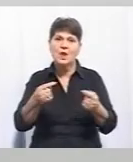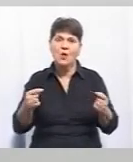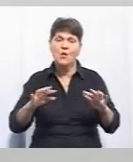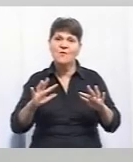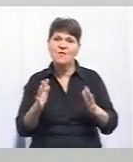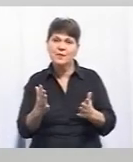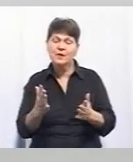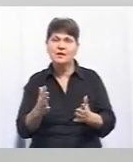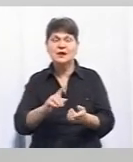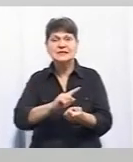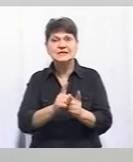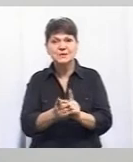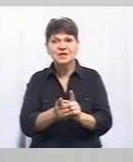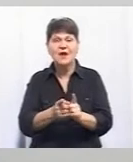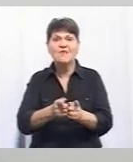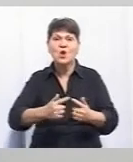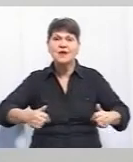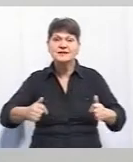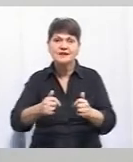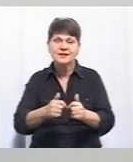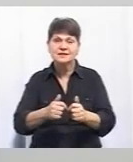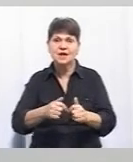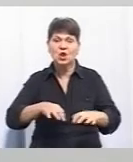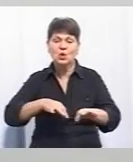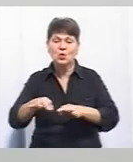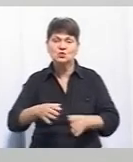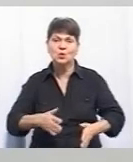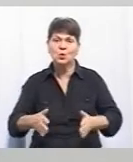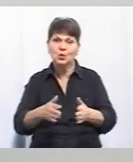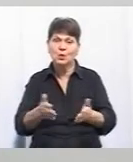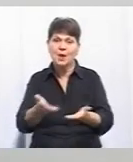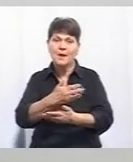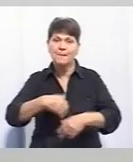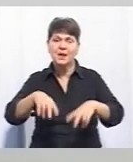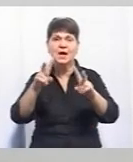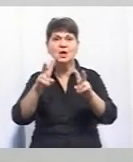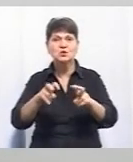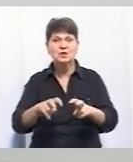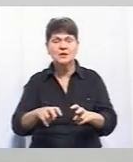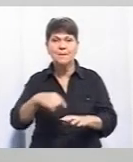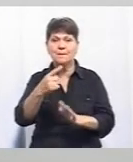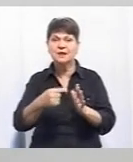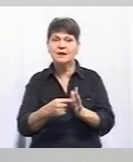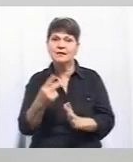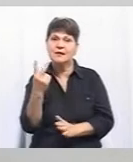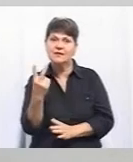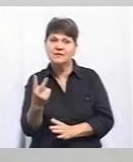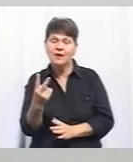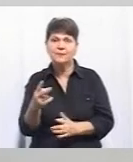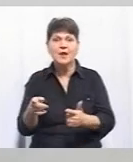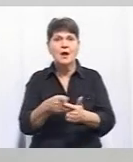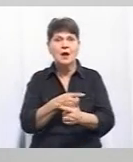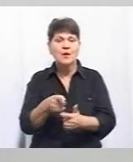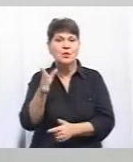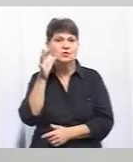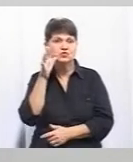зміни в організації дорожнього руху, ми розглядаємо вирішення питання у двох площинах. Це розведення або в часі,